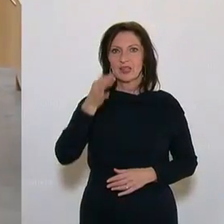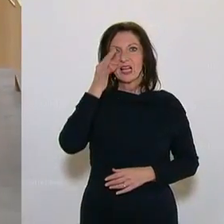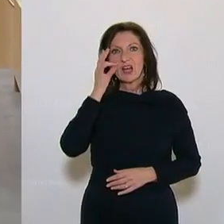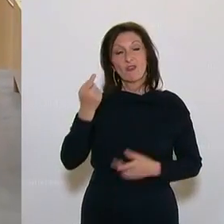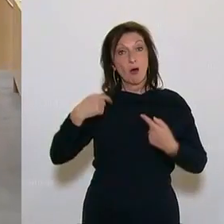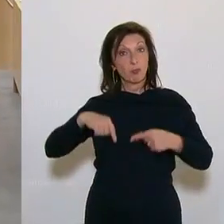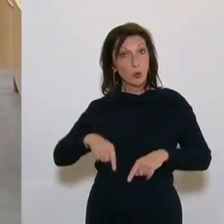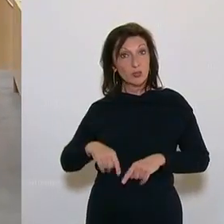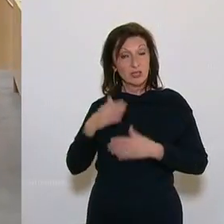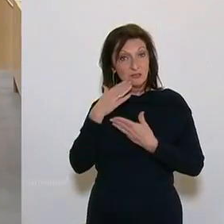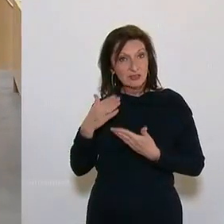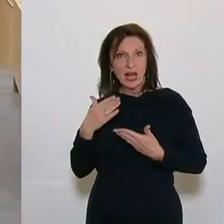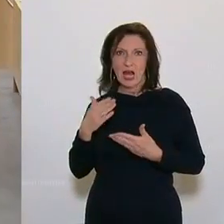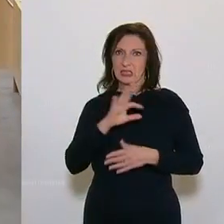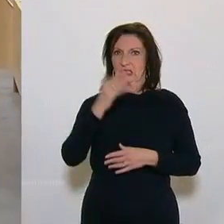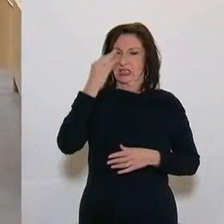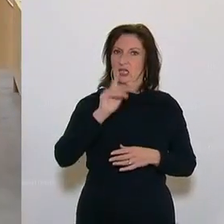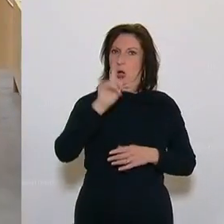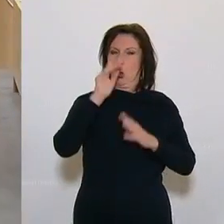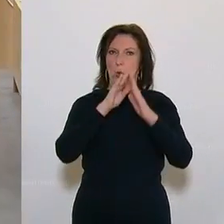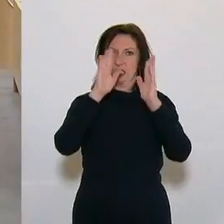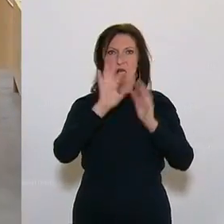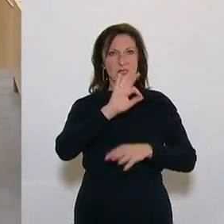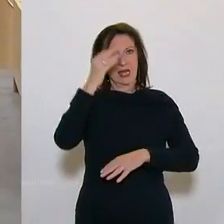um weiter studieren zu dürfen. Die SPÖ kritisiert diese Novelle.